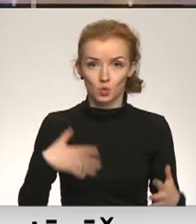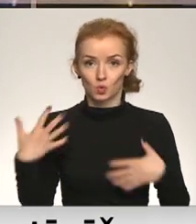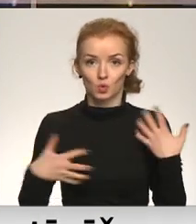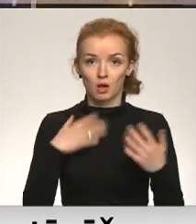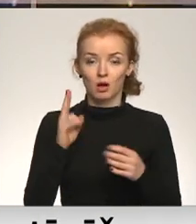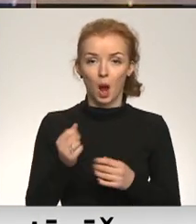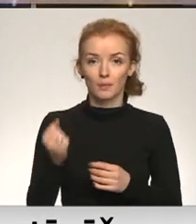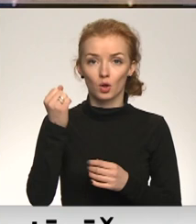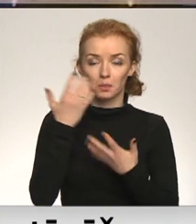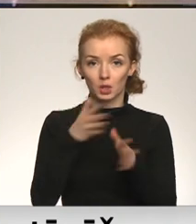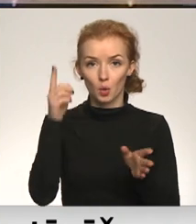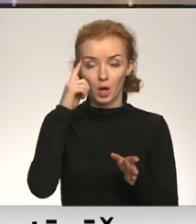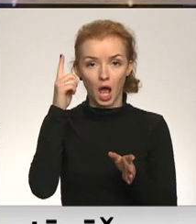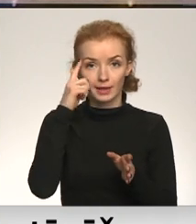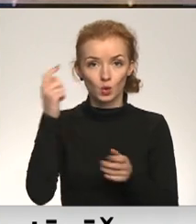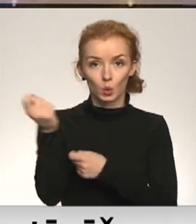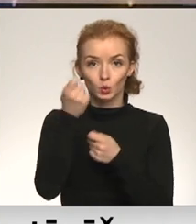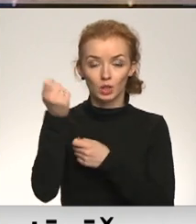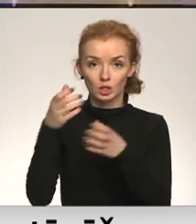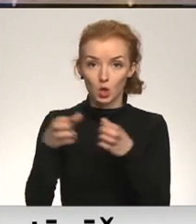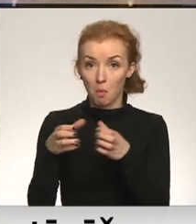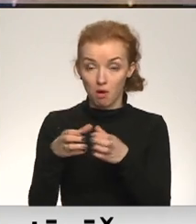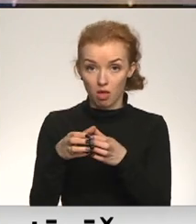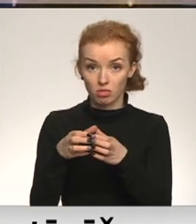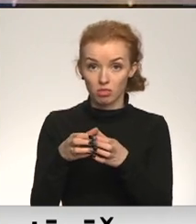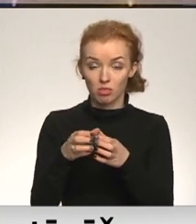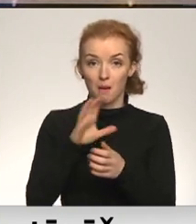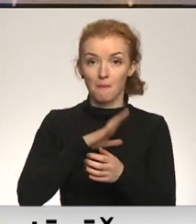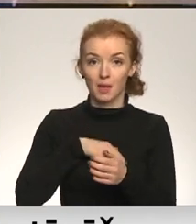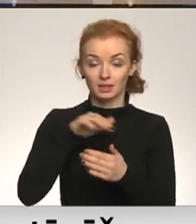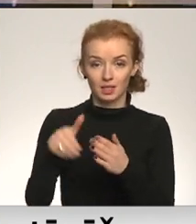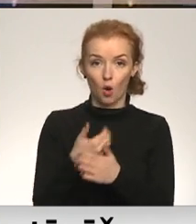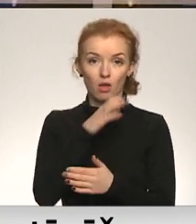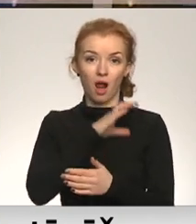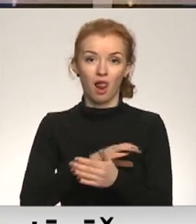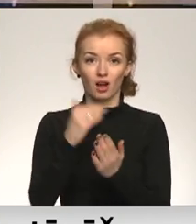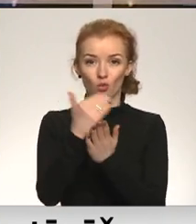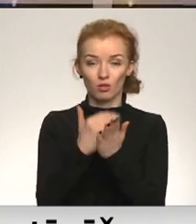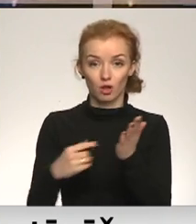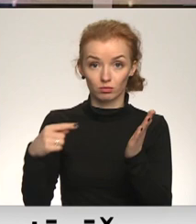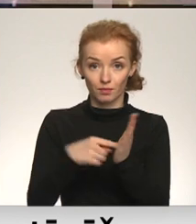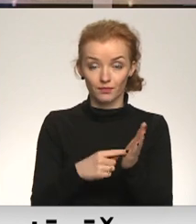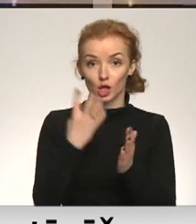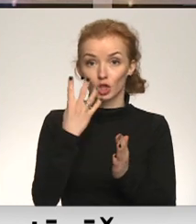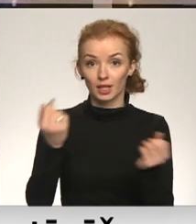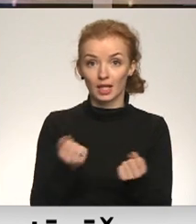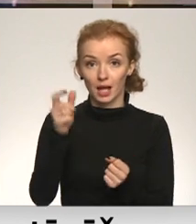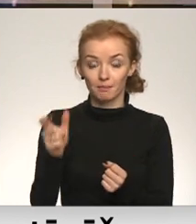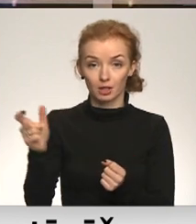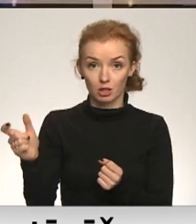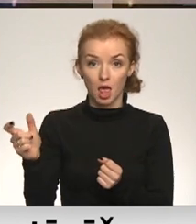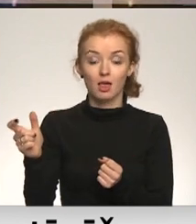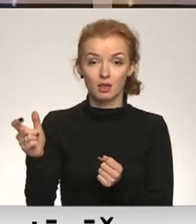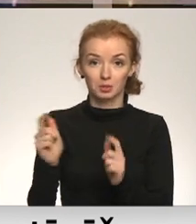brīvprātīgo ugunsdzēsēju komandas pastāvēšana. Pēc jaunā hālgu modeļa ieviešanas no četriem darbinīkiem strādāt